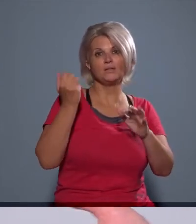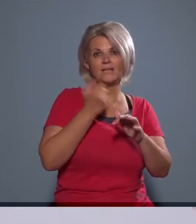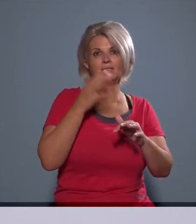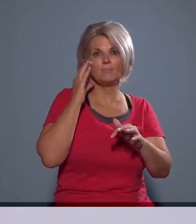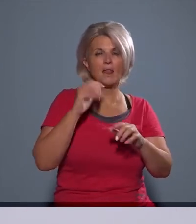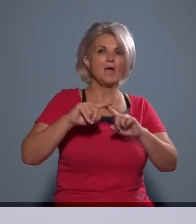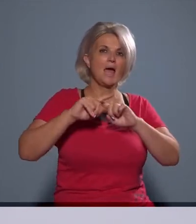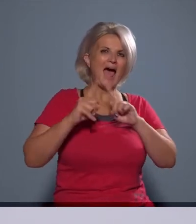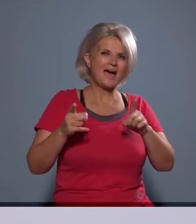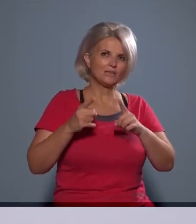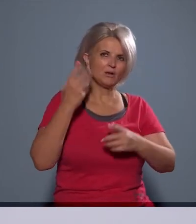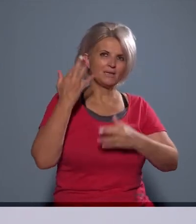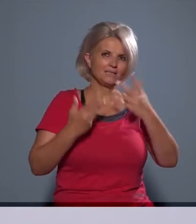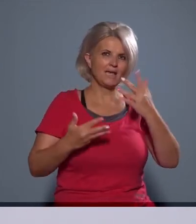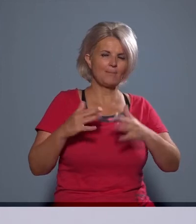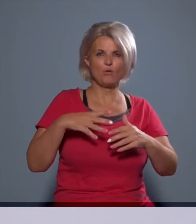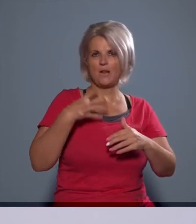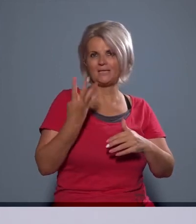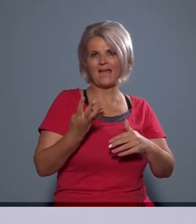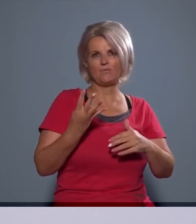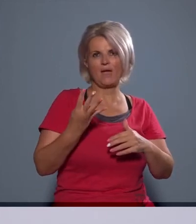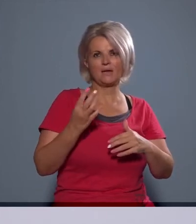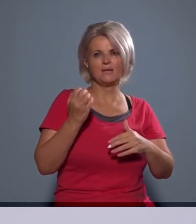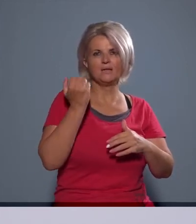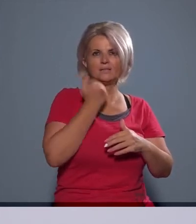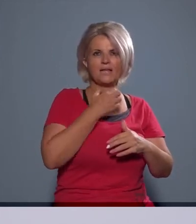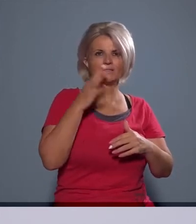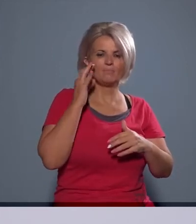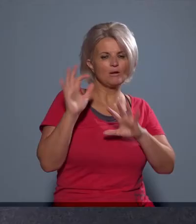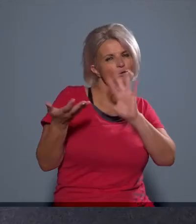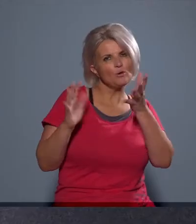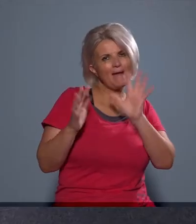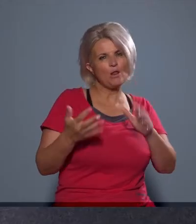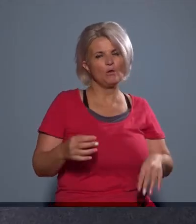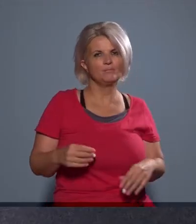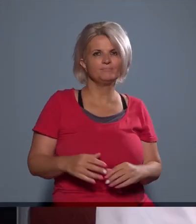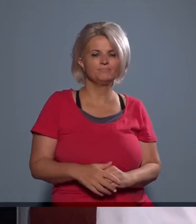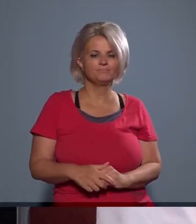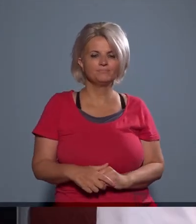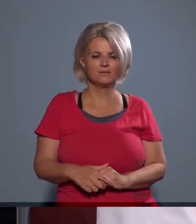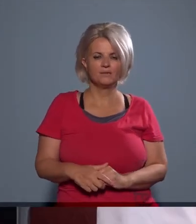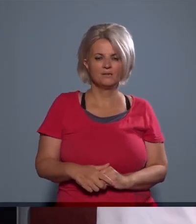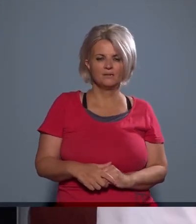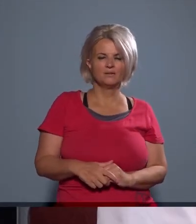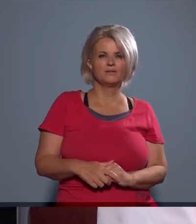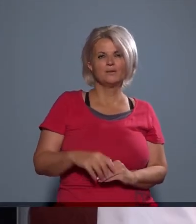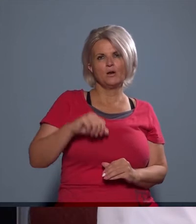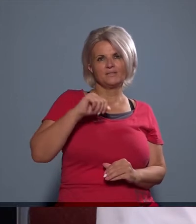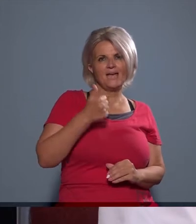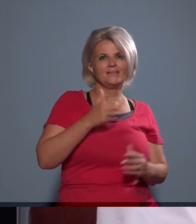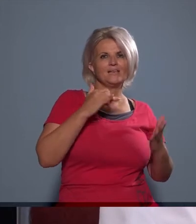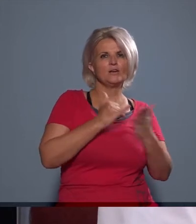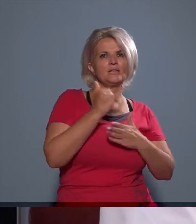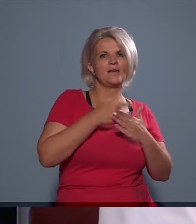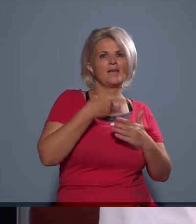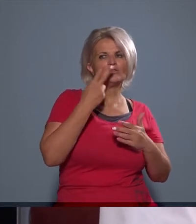az valahol alig lesz a 40 decibel fölött. Ez olyan, mint hogy egyik lábam a jeges vízben, a másik a forró vízben, és akkor